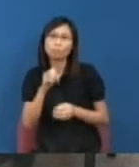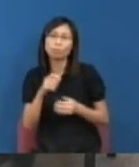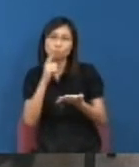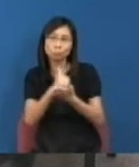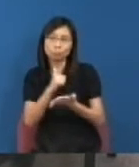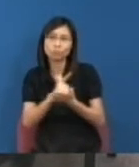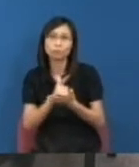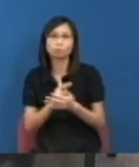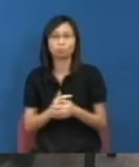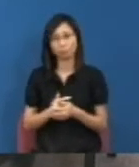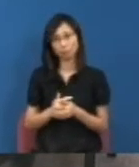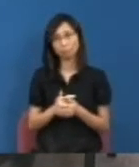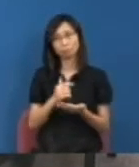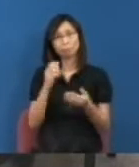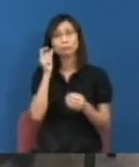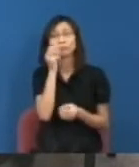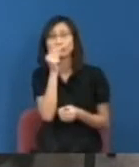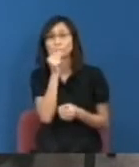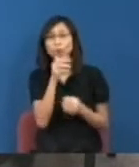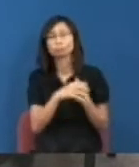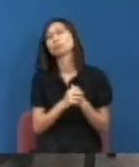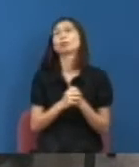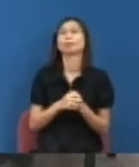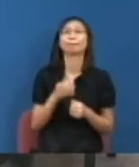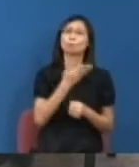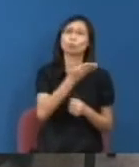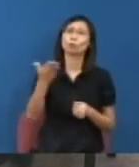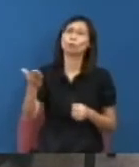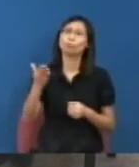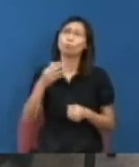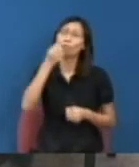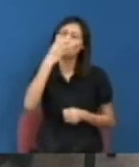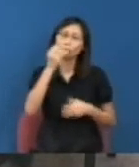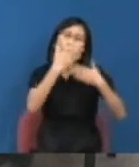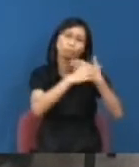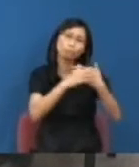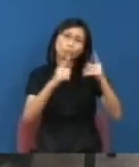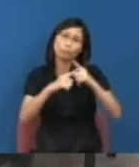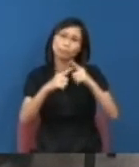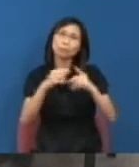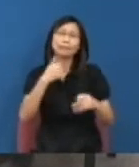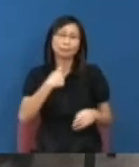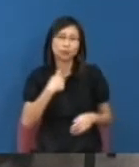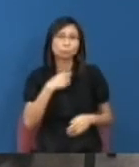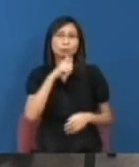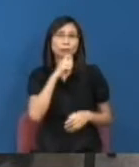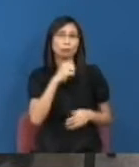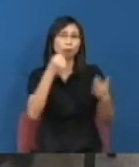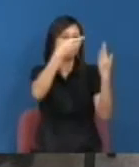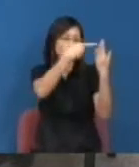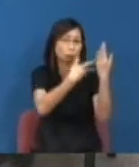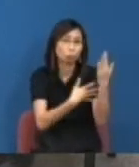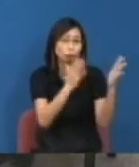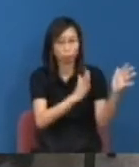香港以外以外是心服口服的話像你所說是要有一個既定的程序當年正有宗事件